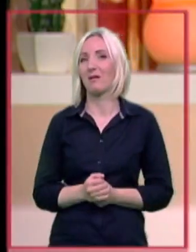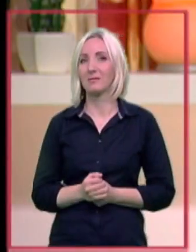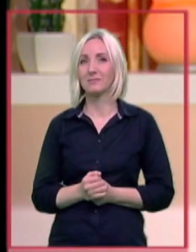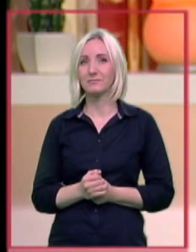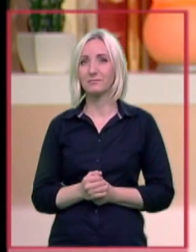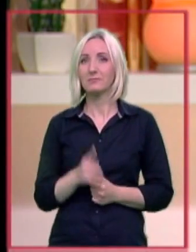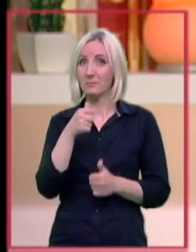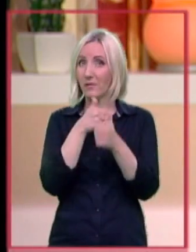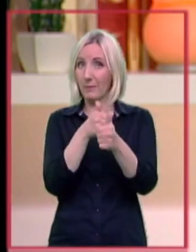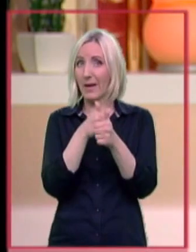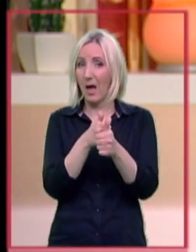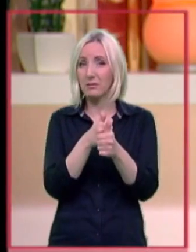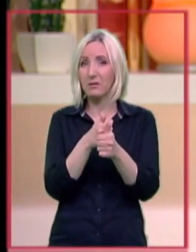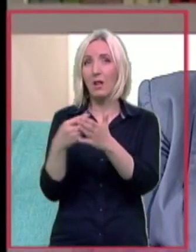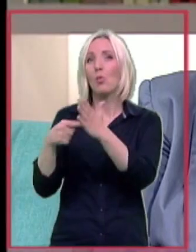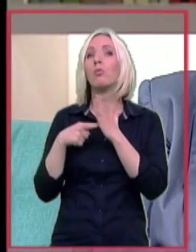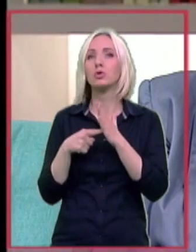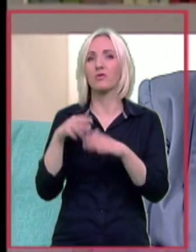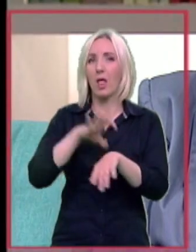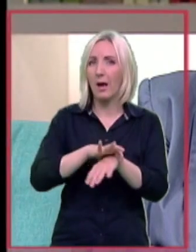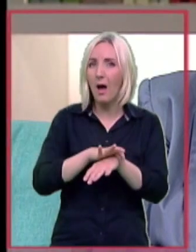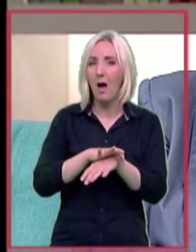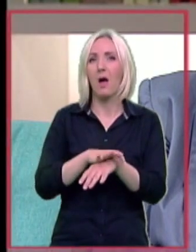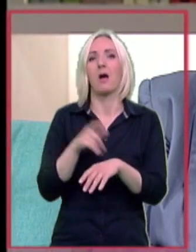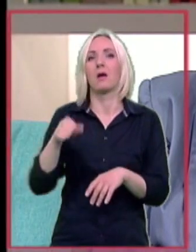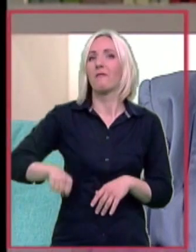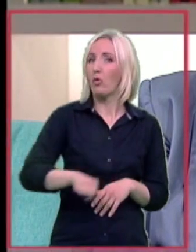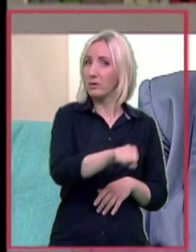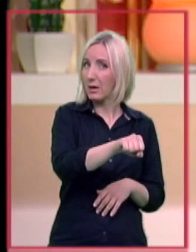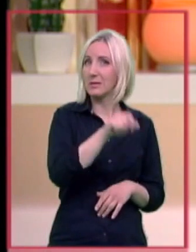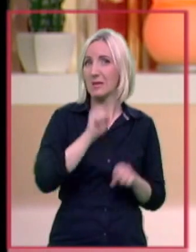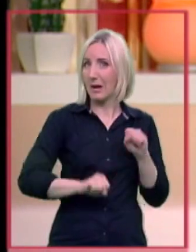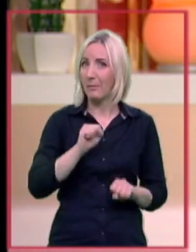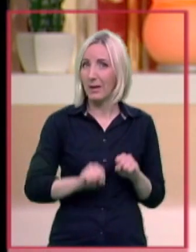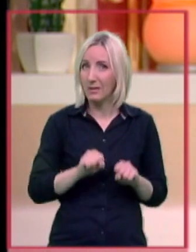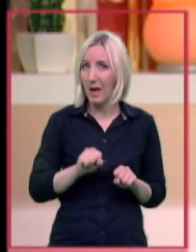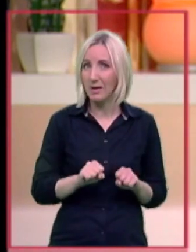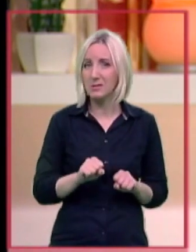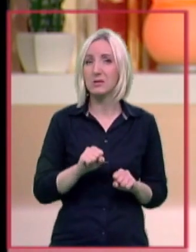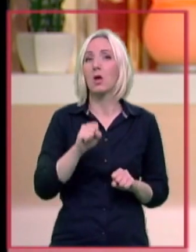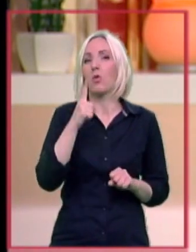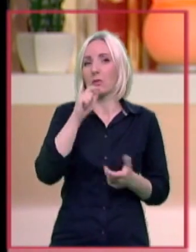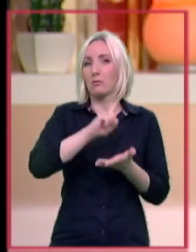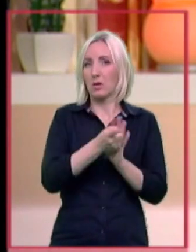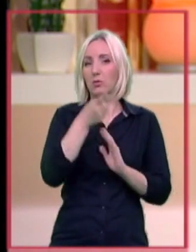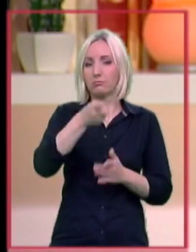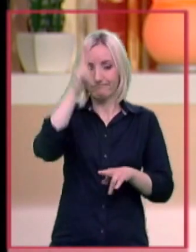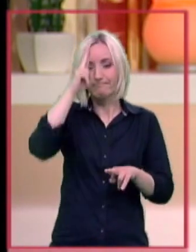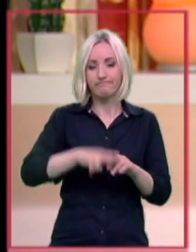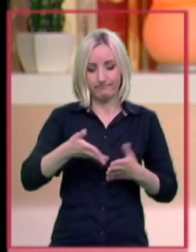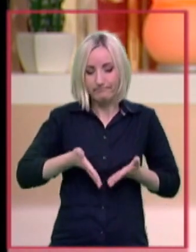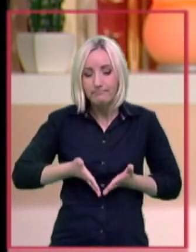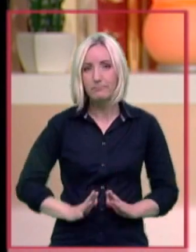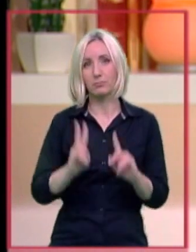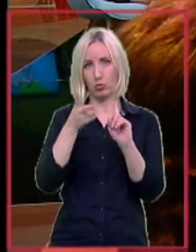Vi ste pratili uputstve lekara, slušali vodili Stivu na rehabilitaciju i u jednom trenutku odlučujete da rodite drugo dete,